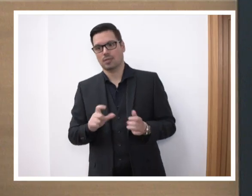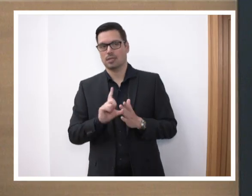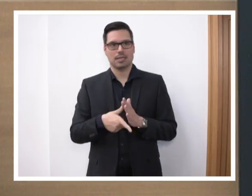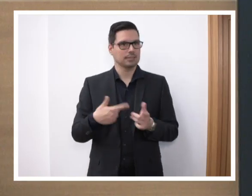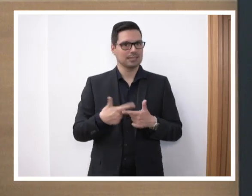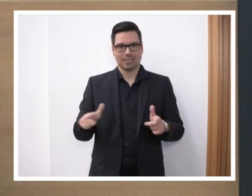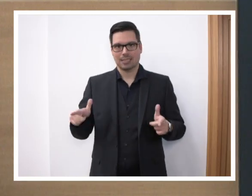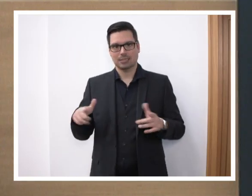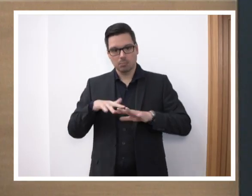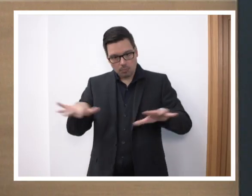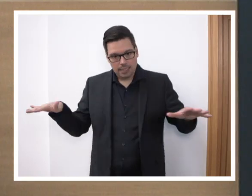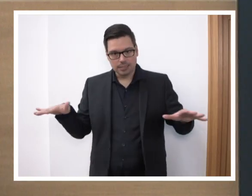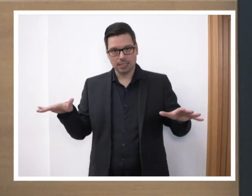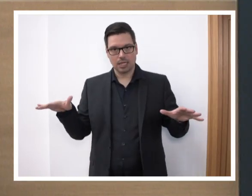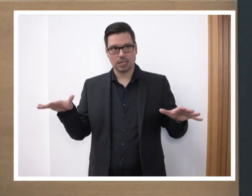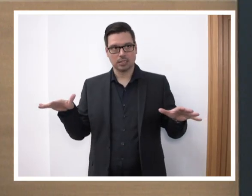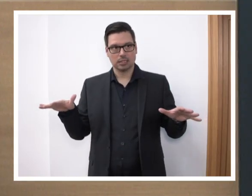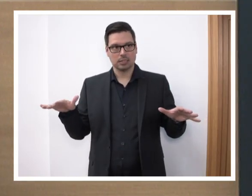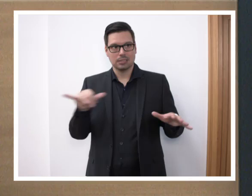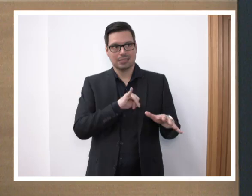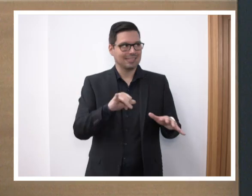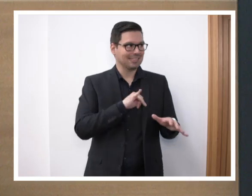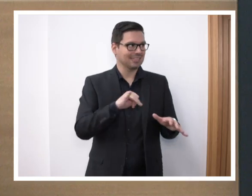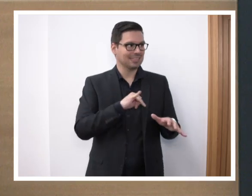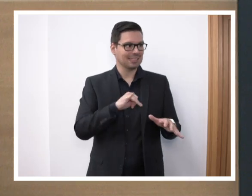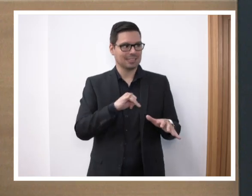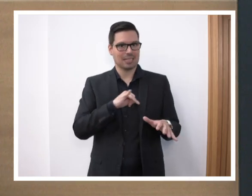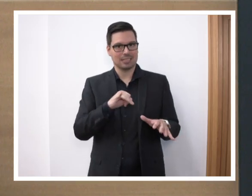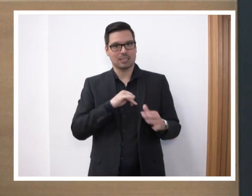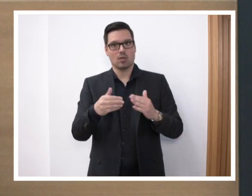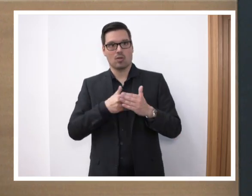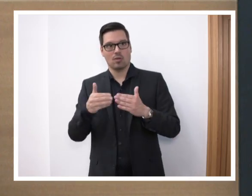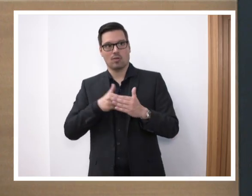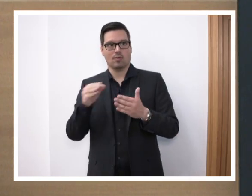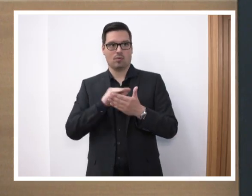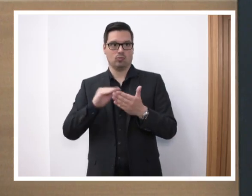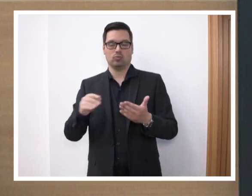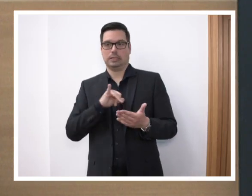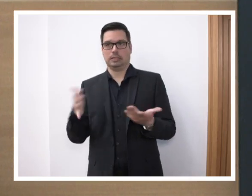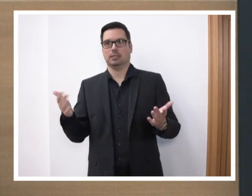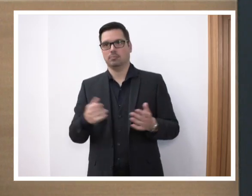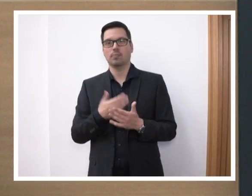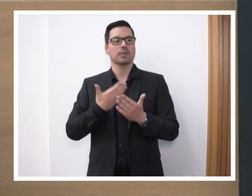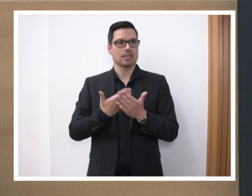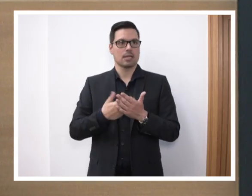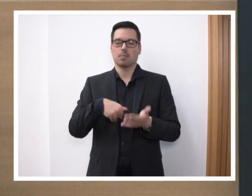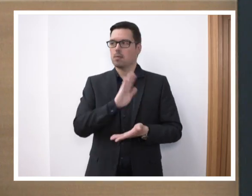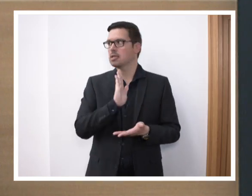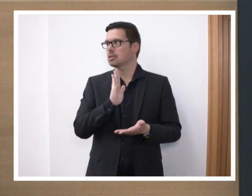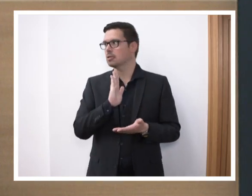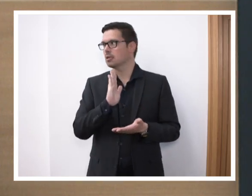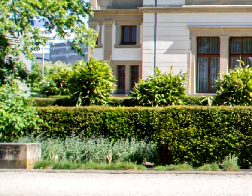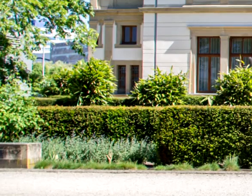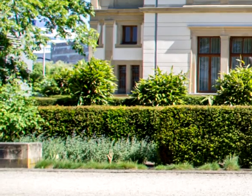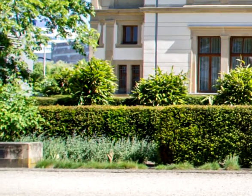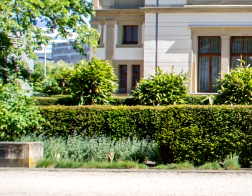keinen Beitrag dazu. Es stellt das Interesse einzelner Träger vor das Wohl der Schülerinnen und Schüler und das Gemeinwohl. Und deshalb lehnen wir zum